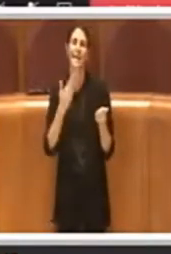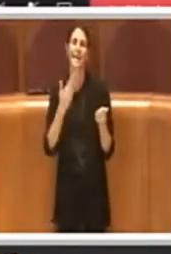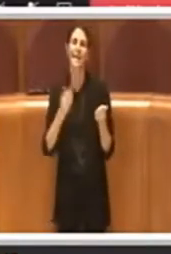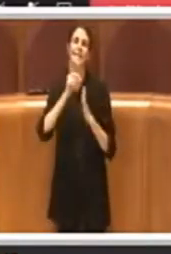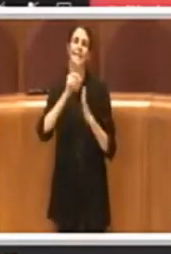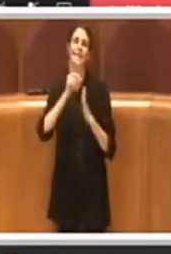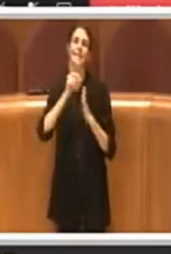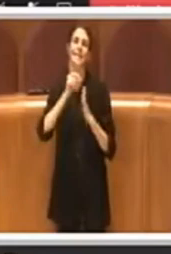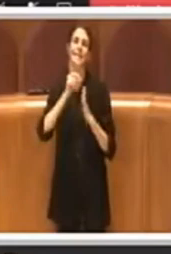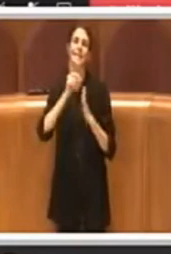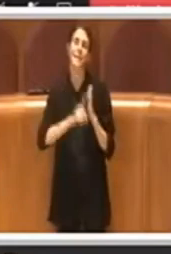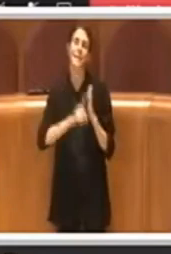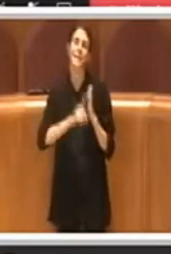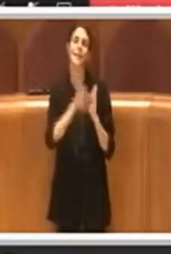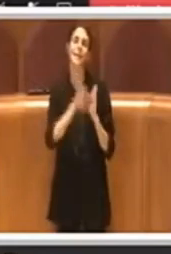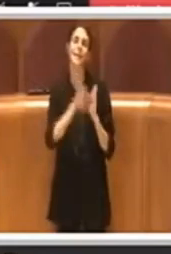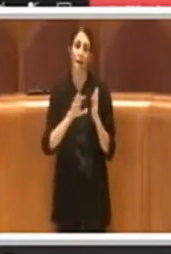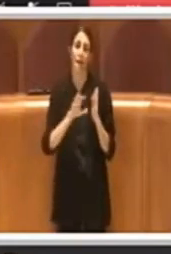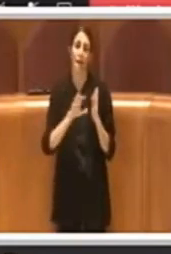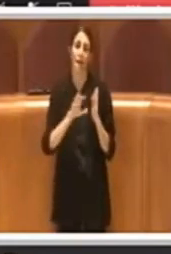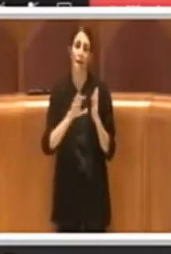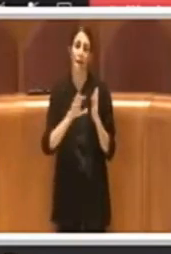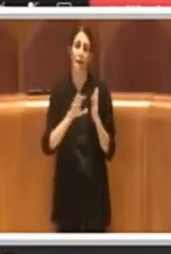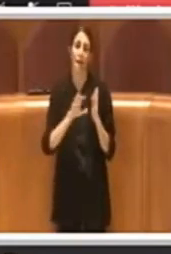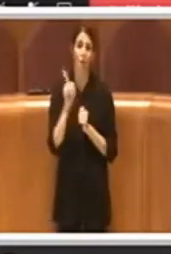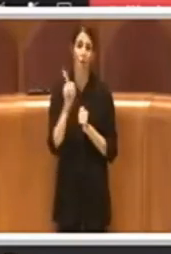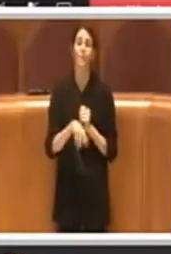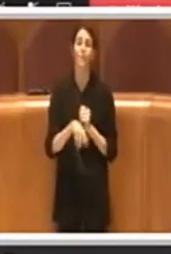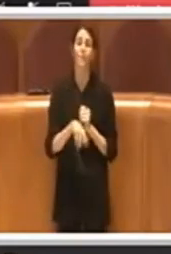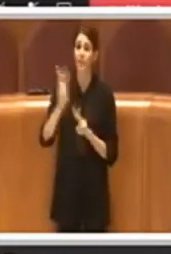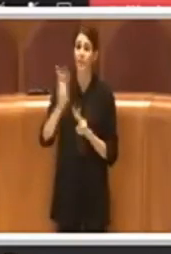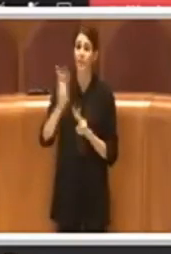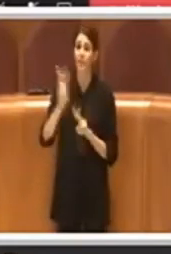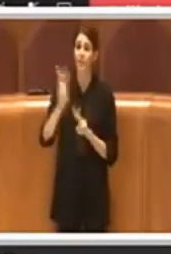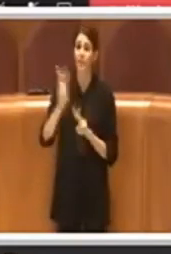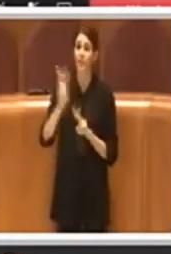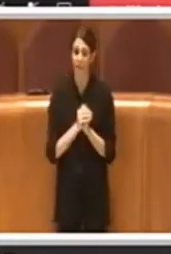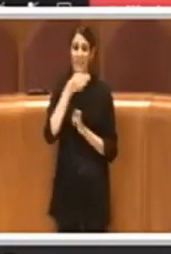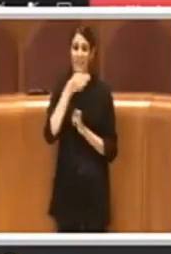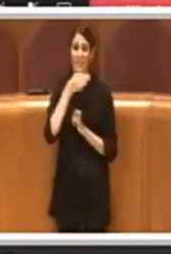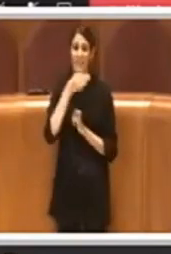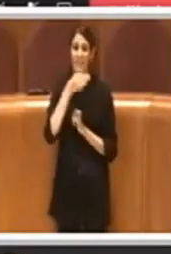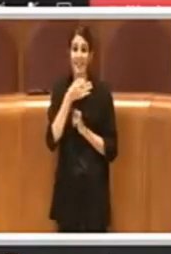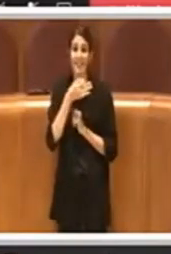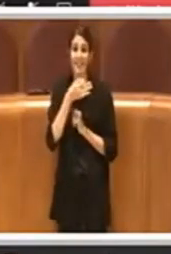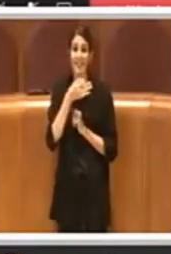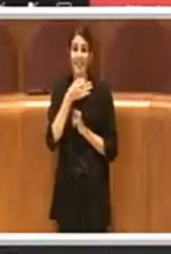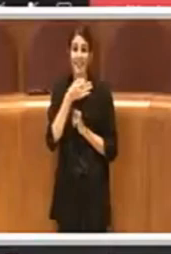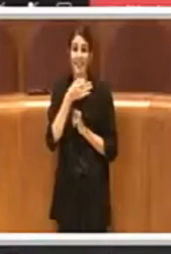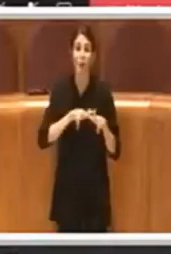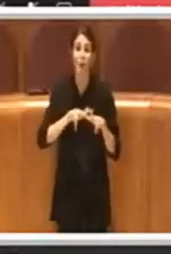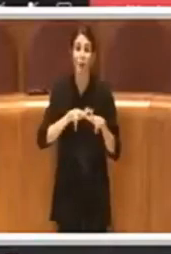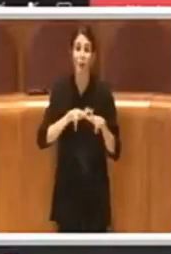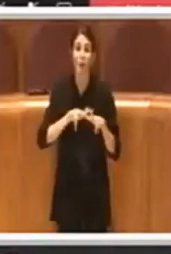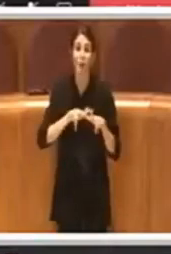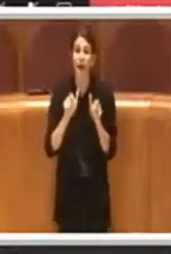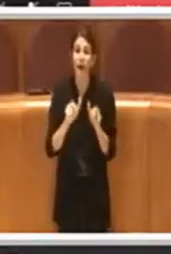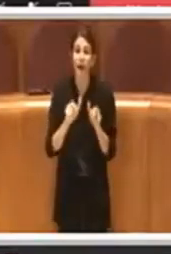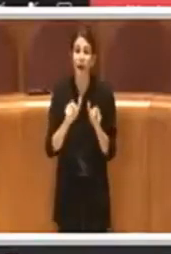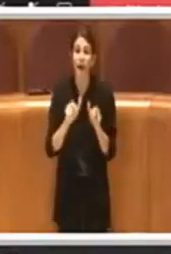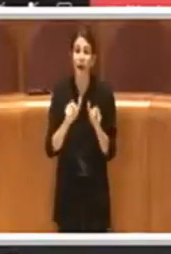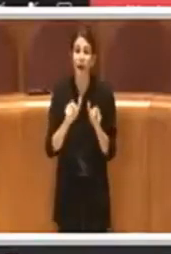vengono regolate a livello nazionale, non sono regolate a livello locale, anche se per noi comunque